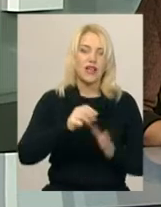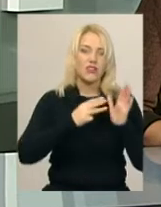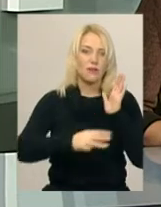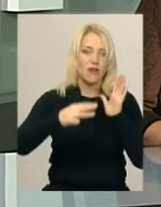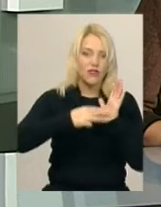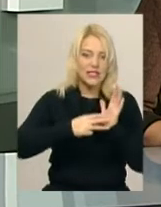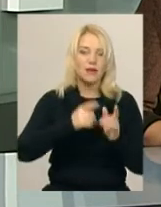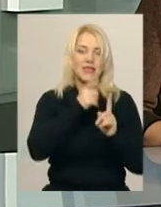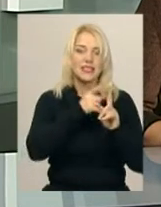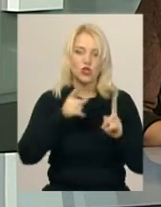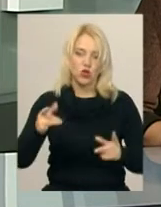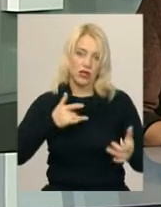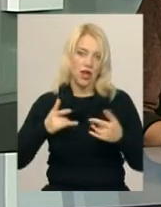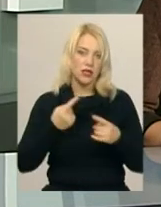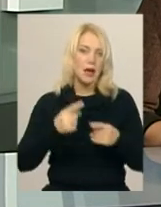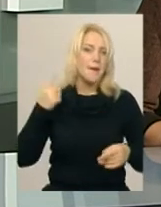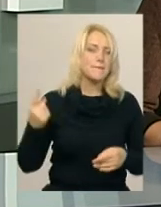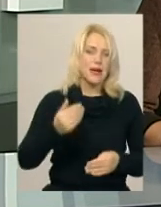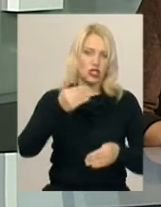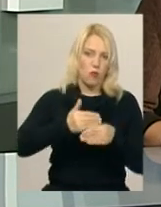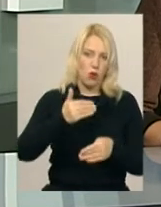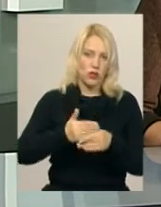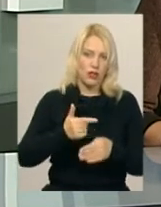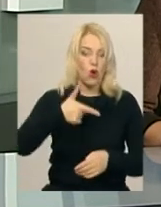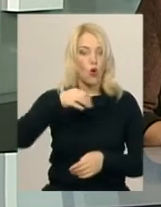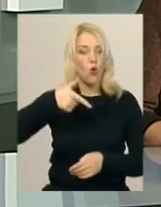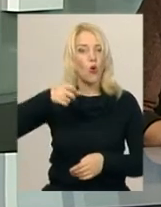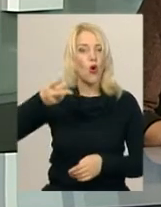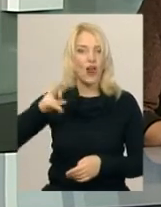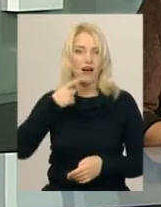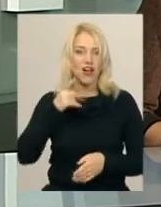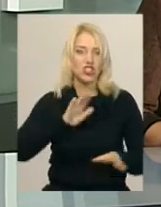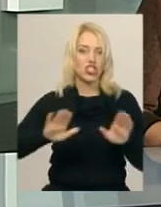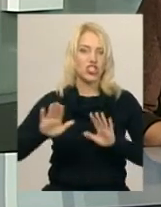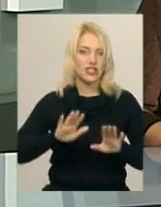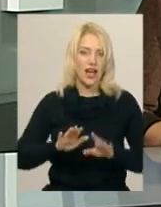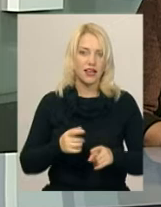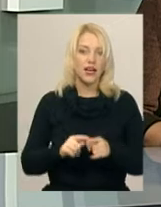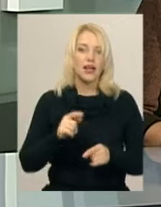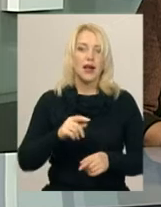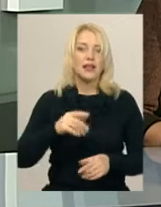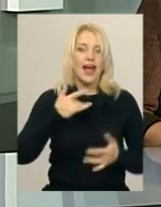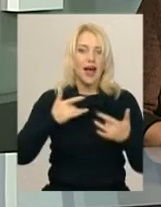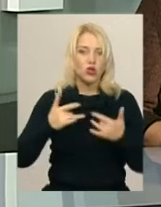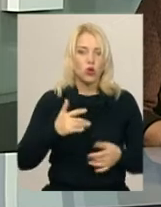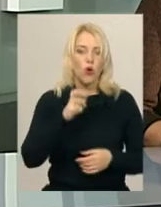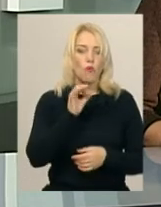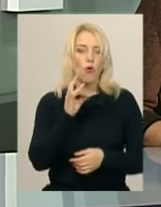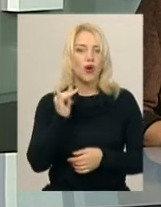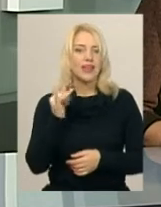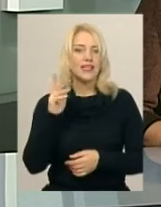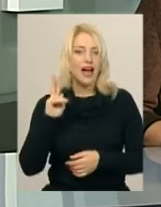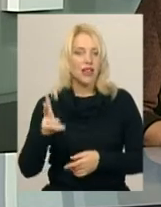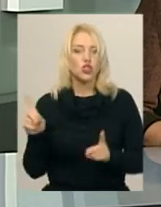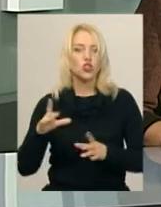сезонів театру це перша постановка «Одруження Гоголя», каже режисер-постановник театру Володимир Борисяк. Що